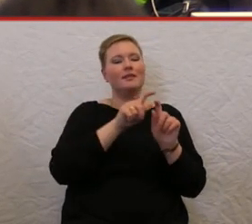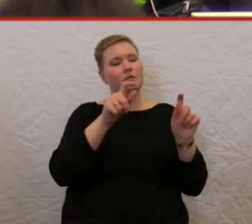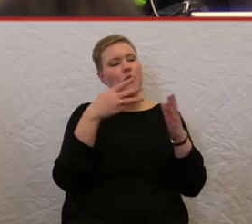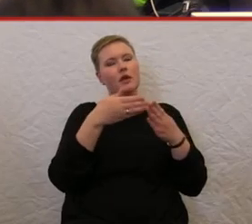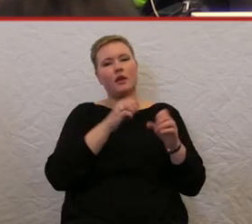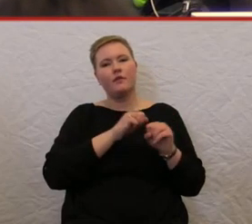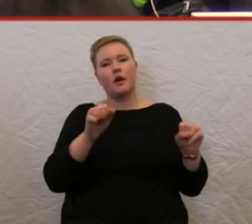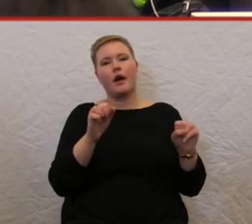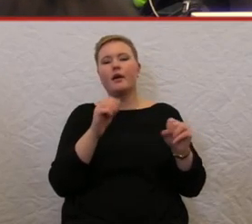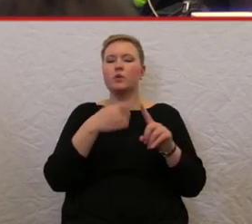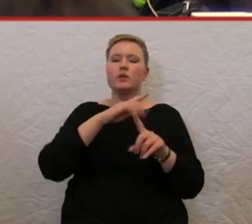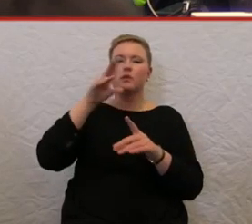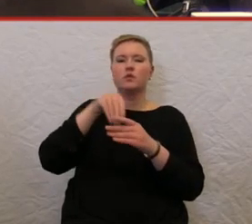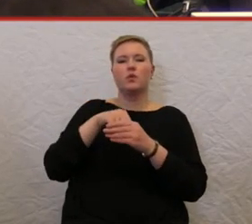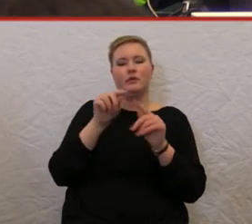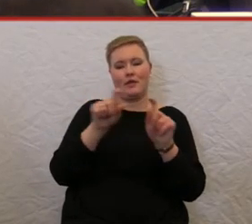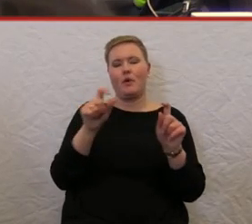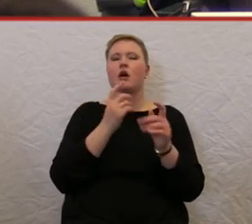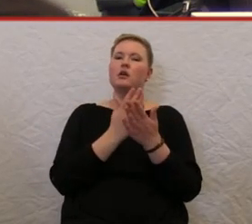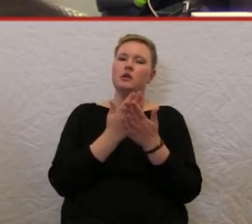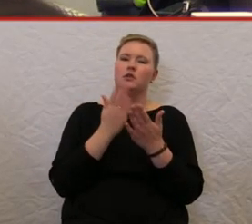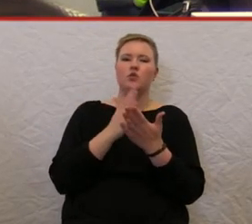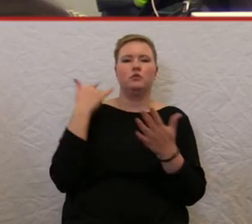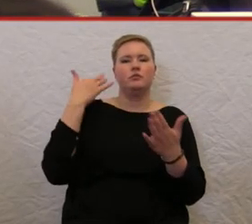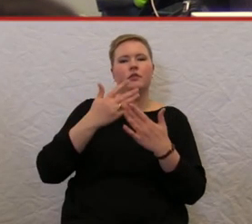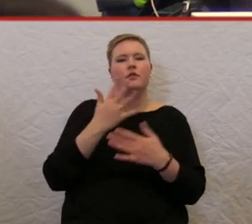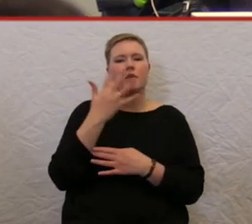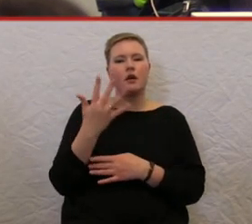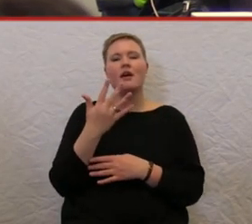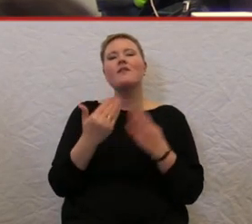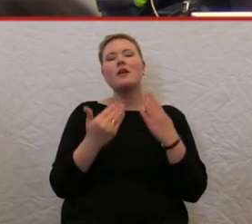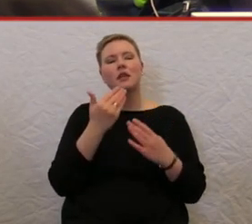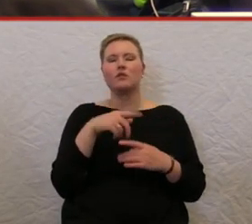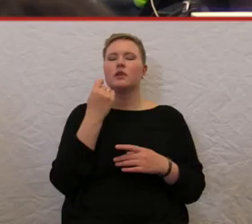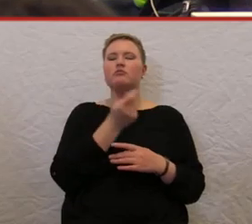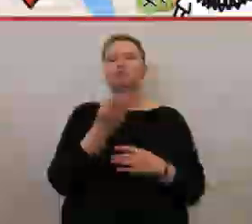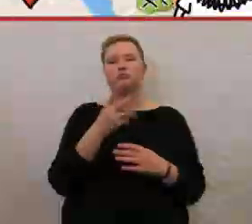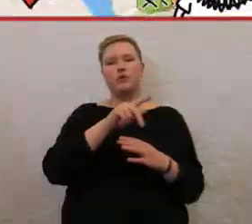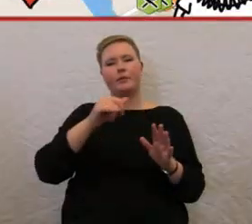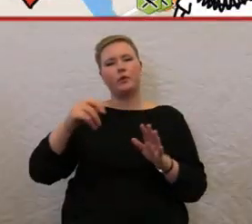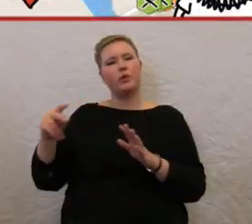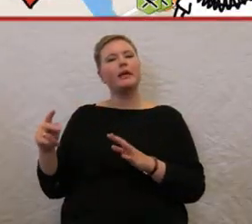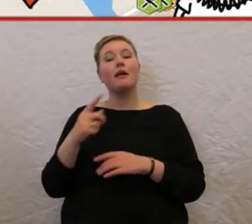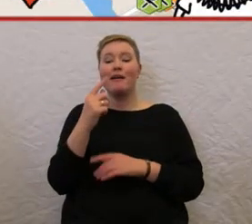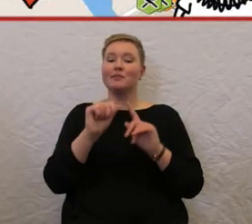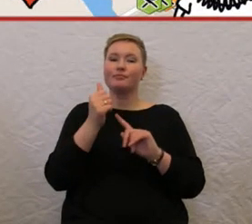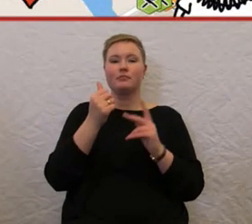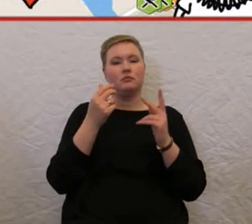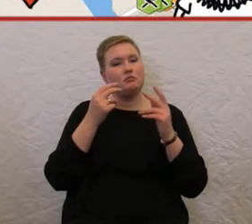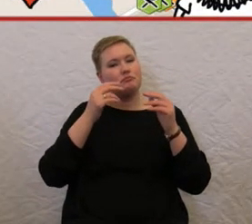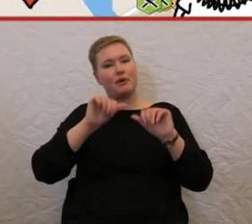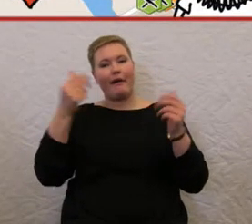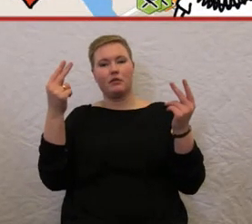Barrierefreiheit und Inklusion. Und eines unserer vielleicht bekanntesten Projekte ist die Wheelmap, die Online-Karte für